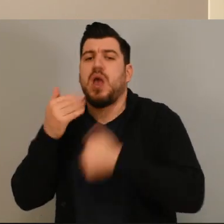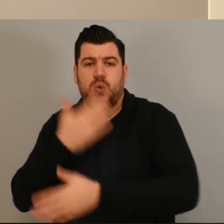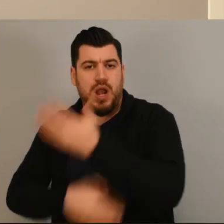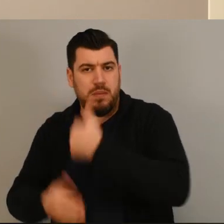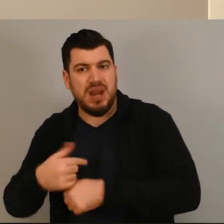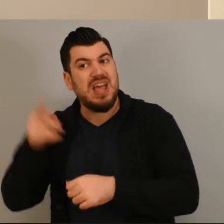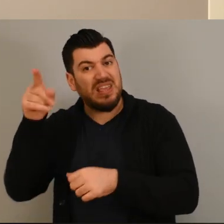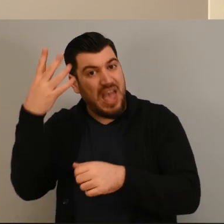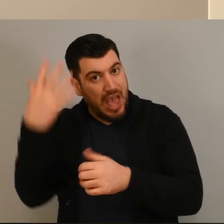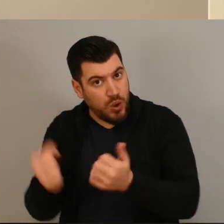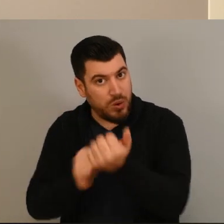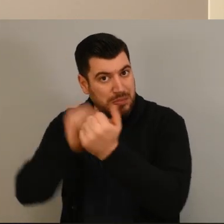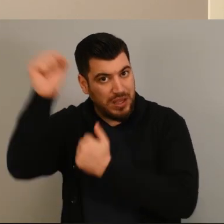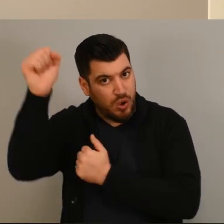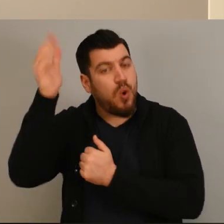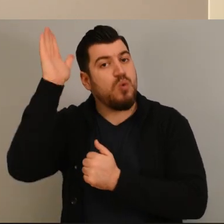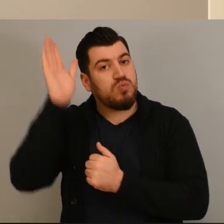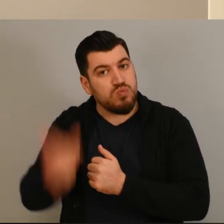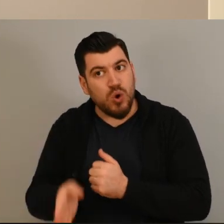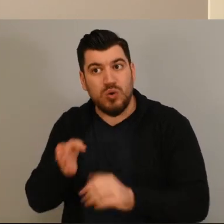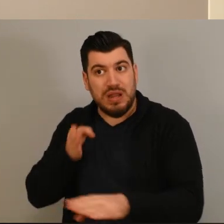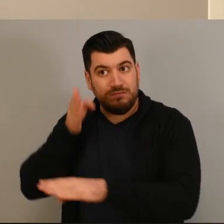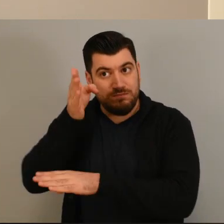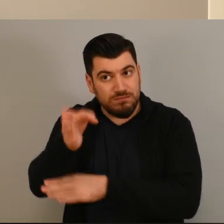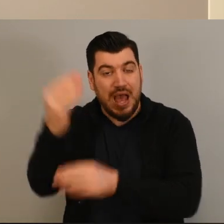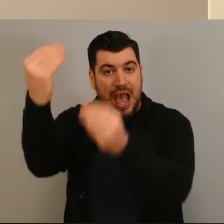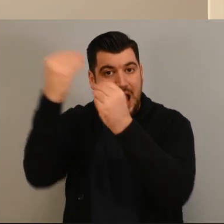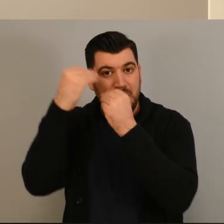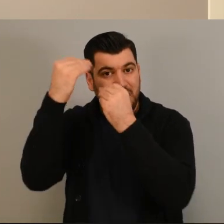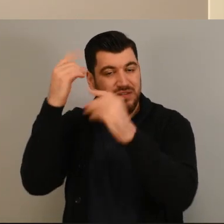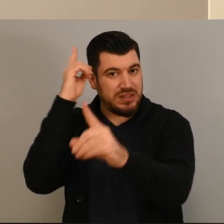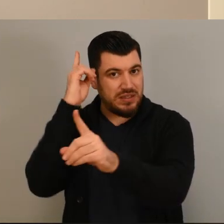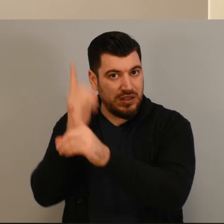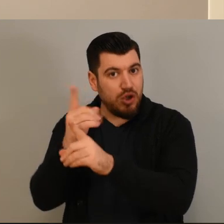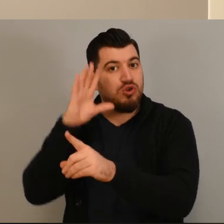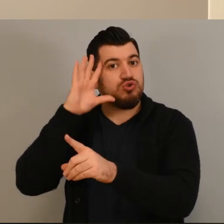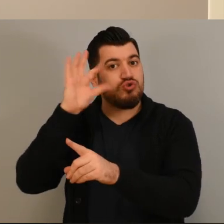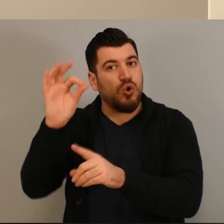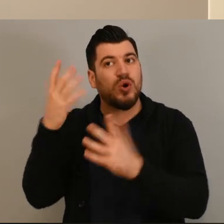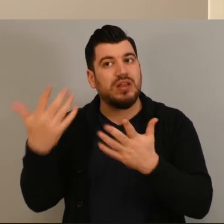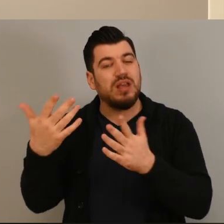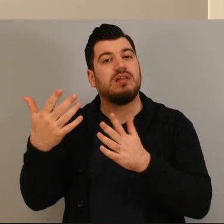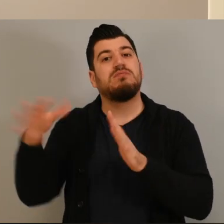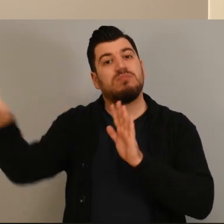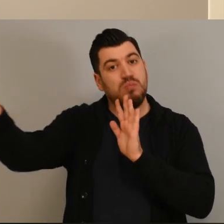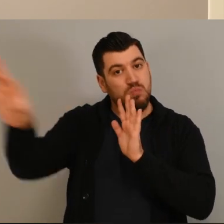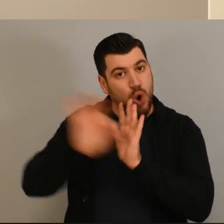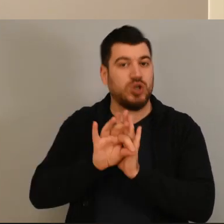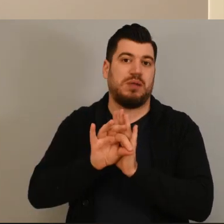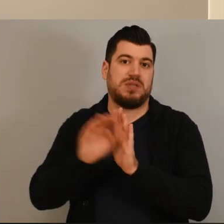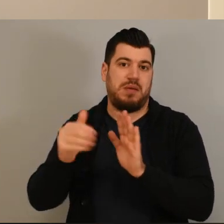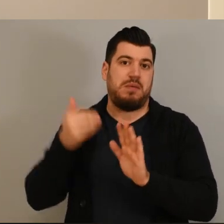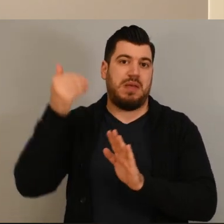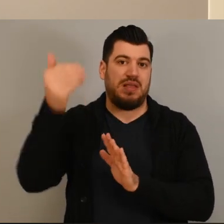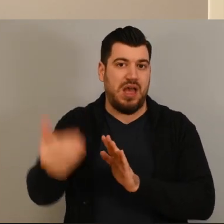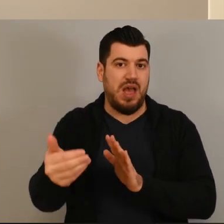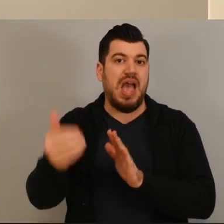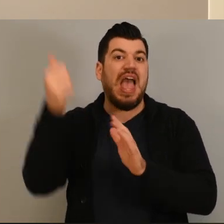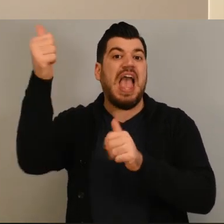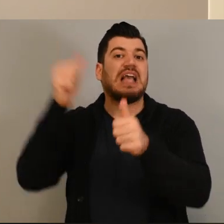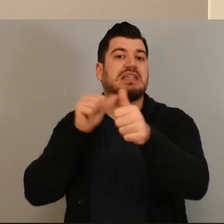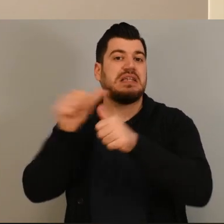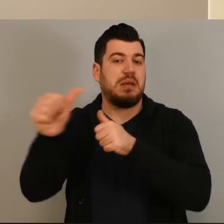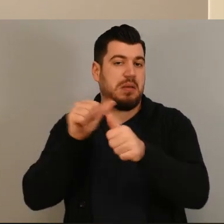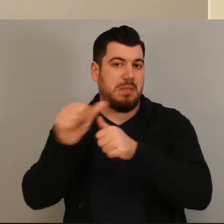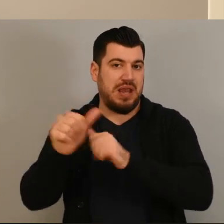μέχρι 29 ετών και έχουν καθόλου η ελάχιστη εργασιακή εμπειρία να κυνηγήσουν μέσα από τις φάσεις του Regeneration εντελώς